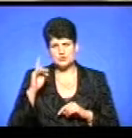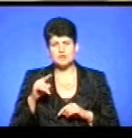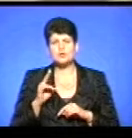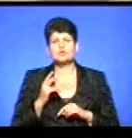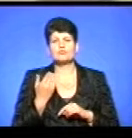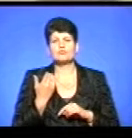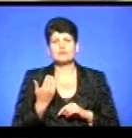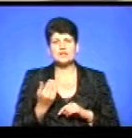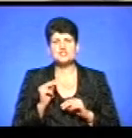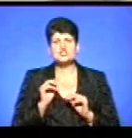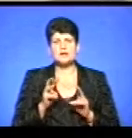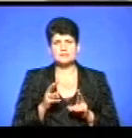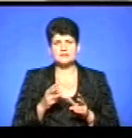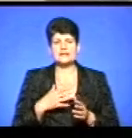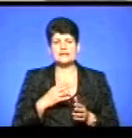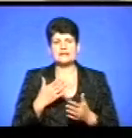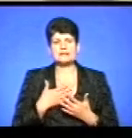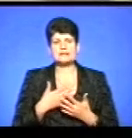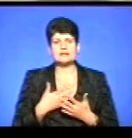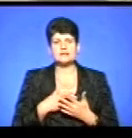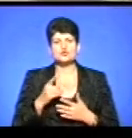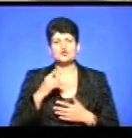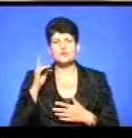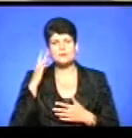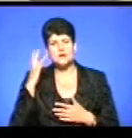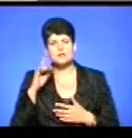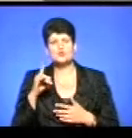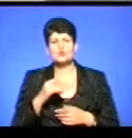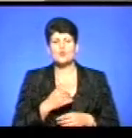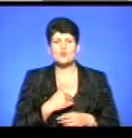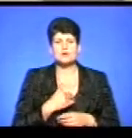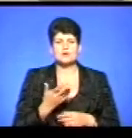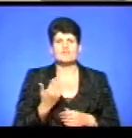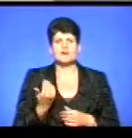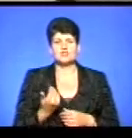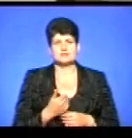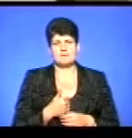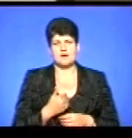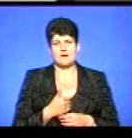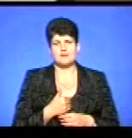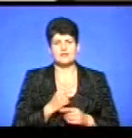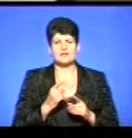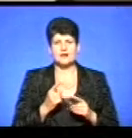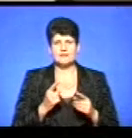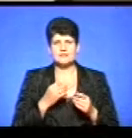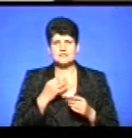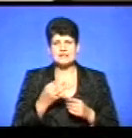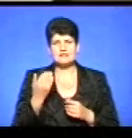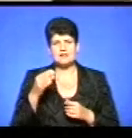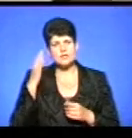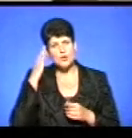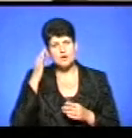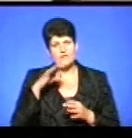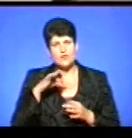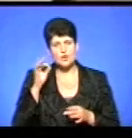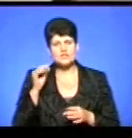хто ви така, чим дихаєте, що мрієте, що хочете, які ваші забаганки, навіть може оприділити, ваш колір волосся,